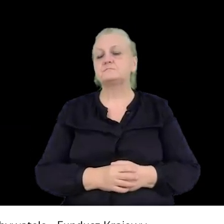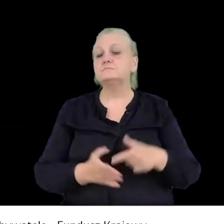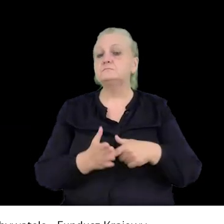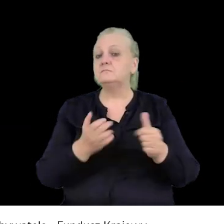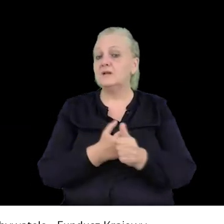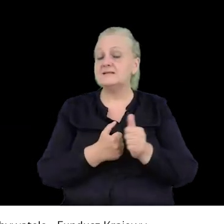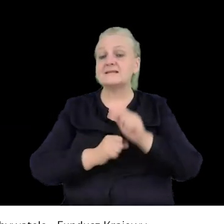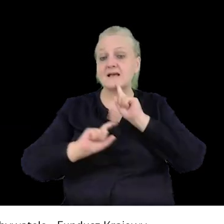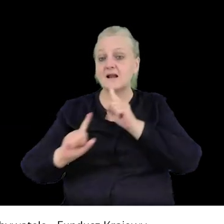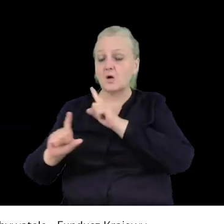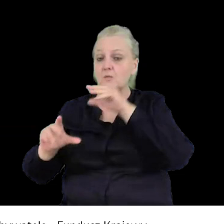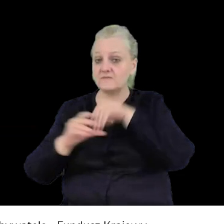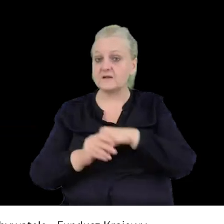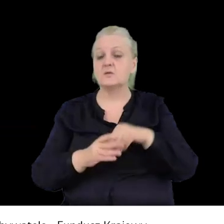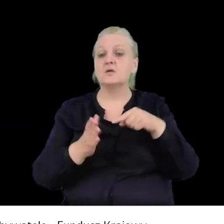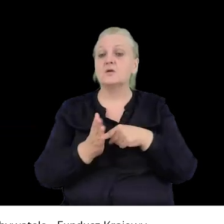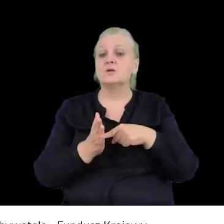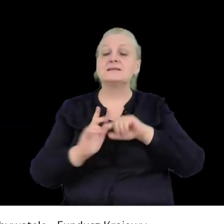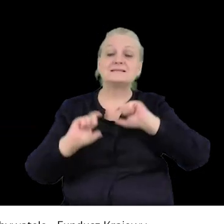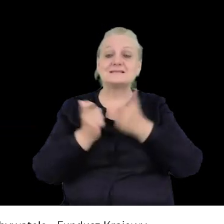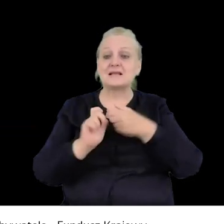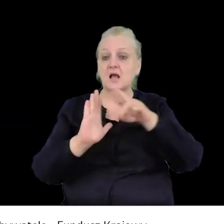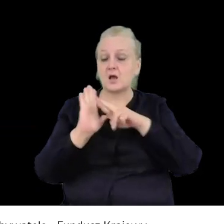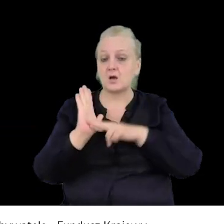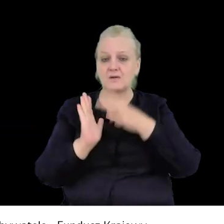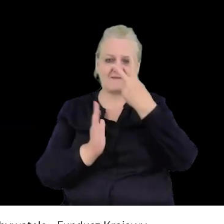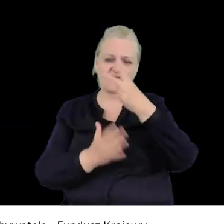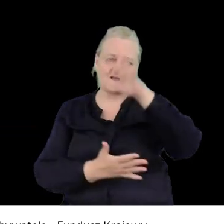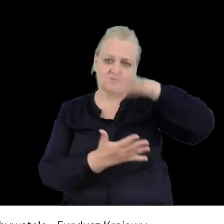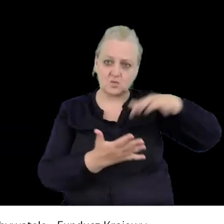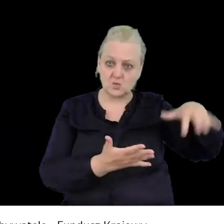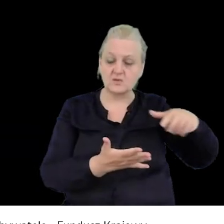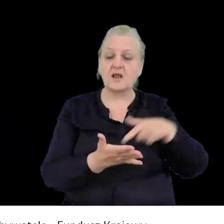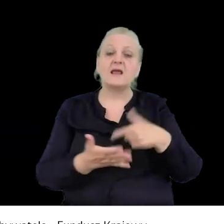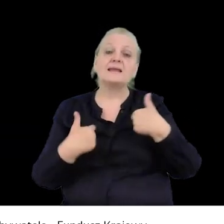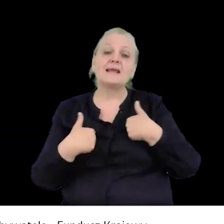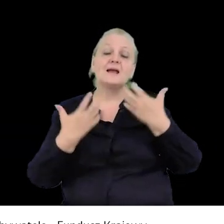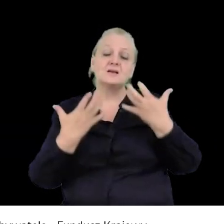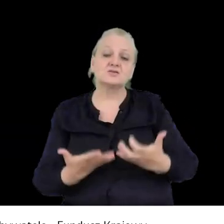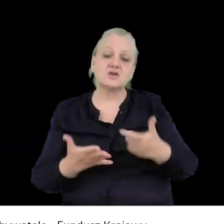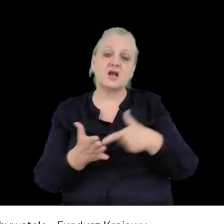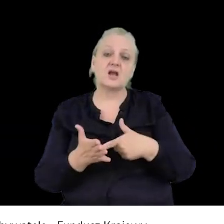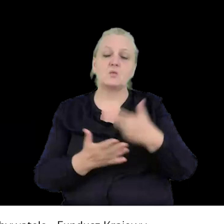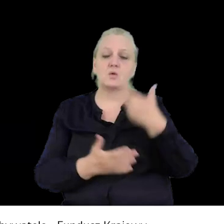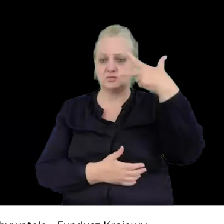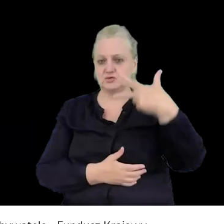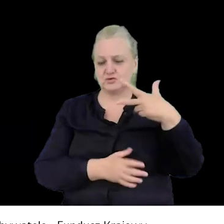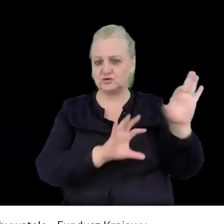chodzi o rekomendacje, to one w całym tym rachorcie zajmują z drugiej strony. Ja tutaj chciałam wyciągnąć trzy